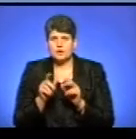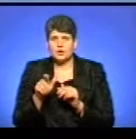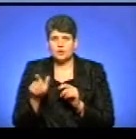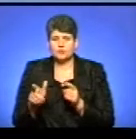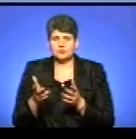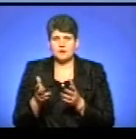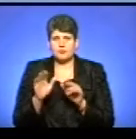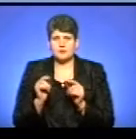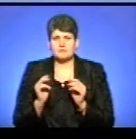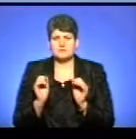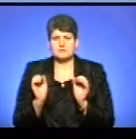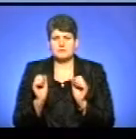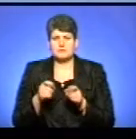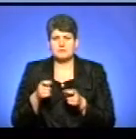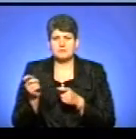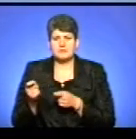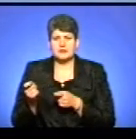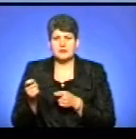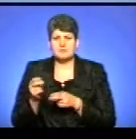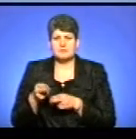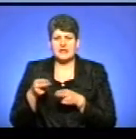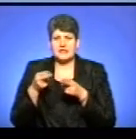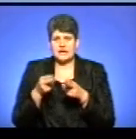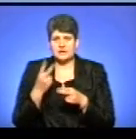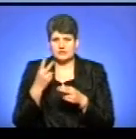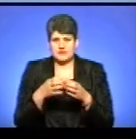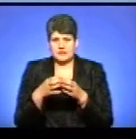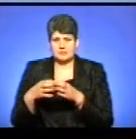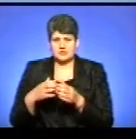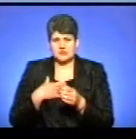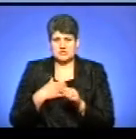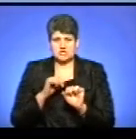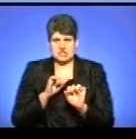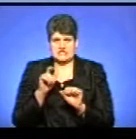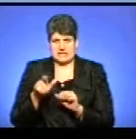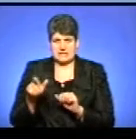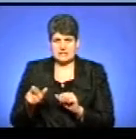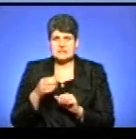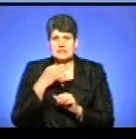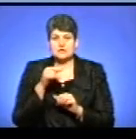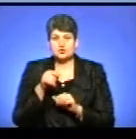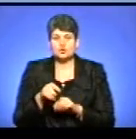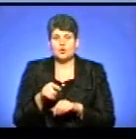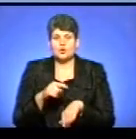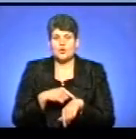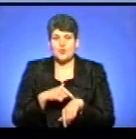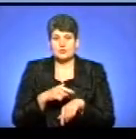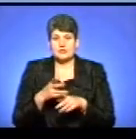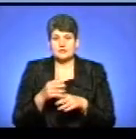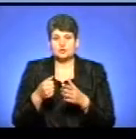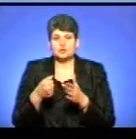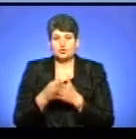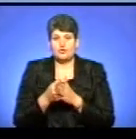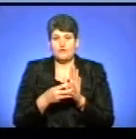під'їхали два екіпажі наших бійців, наших захисників. Сказали, що тут комендантська година, ти маєш бути тут до